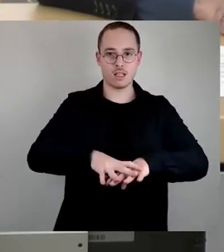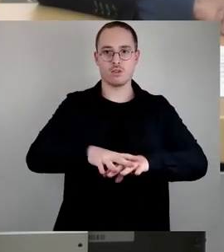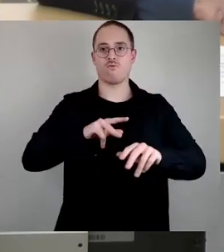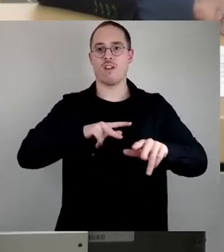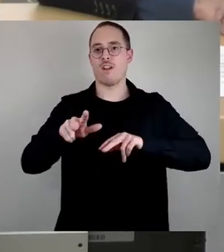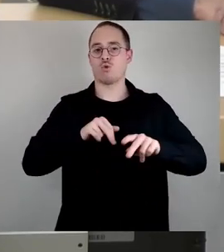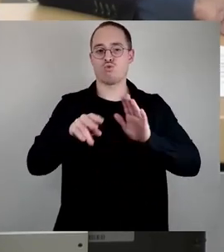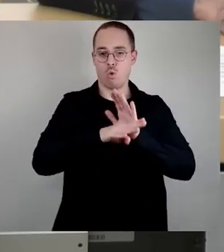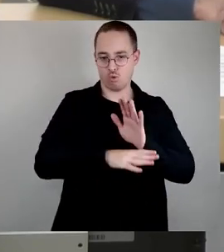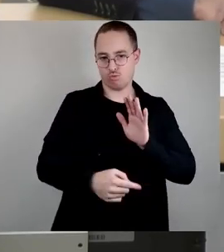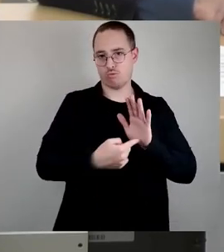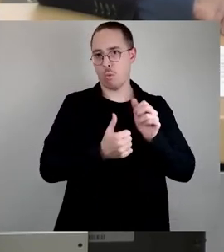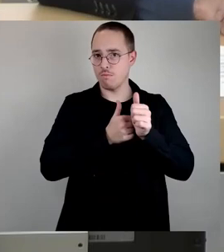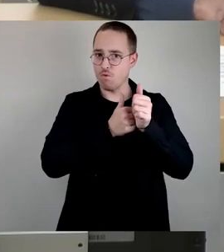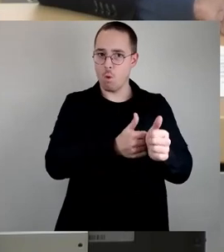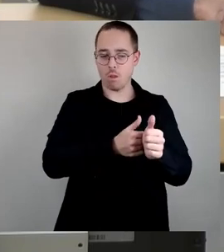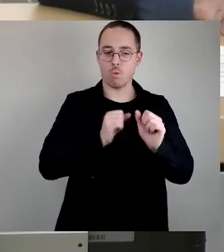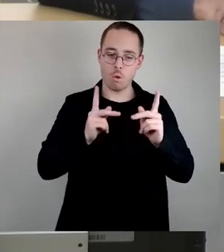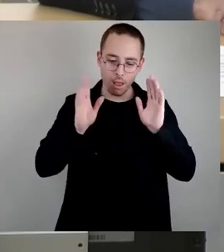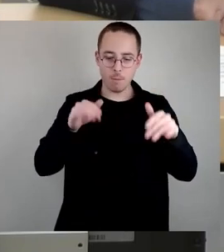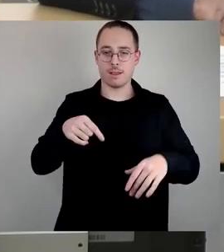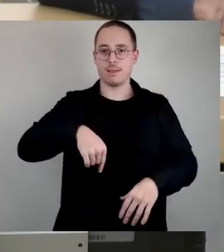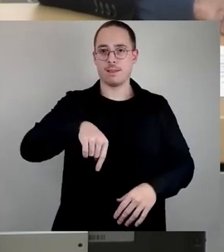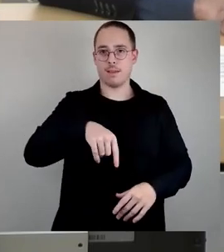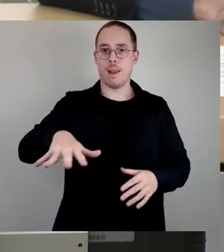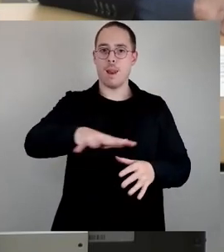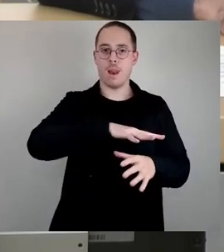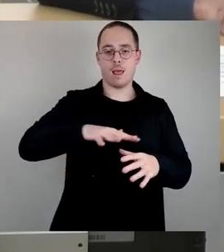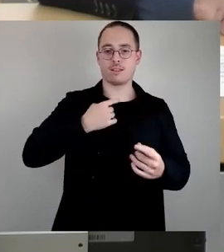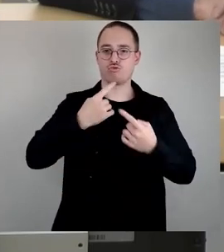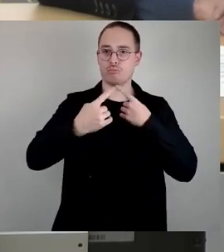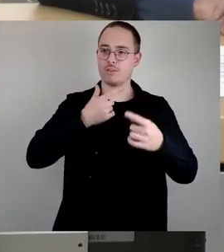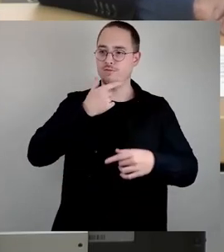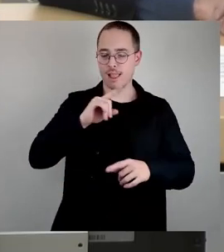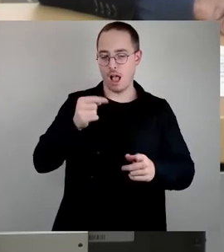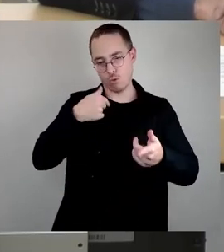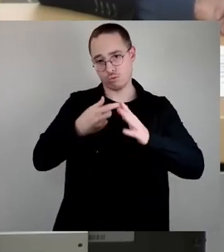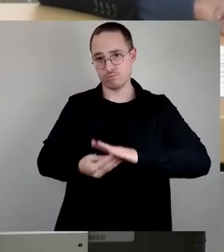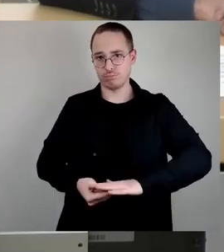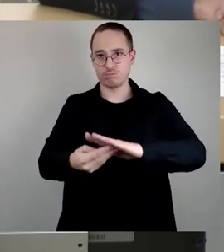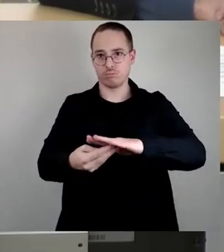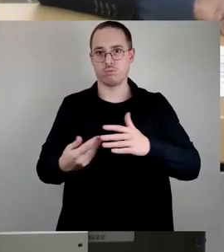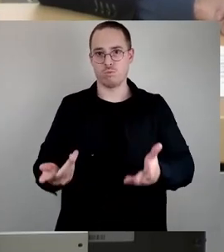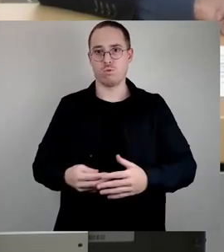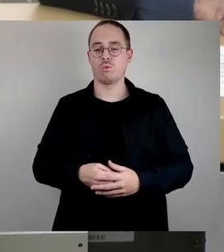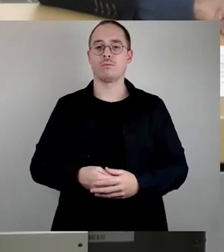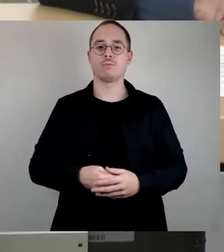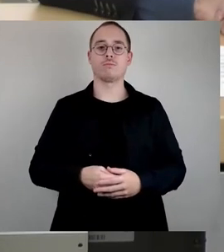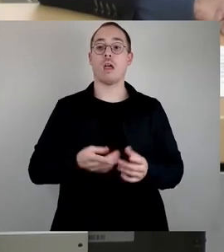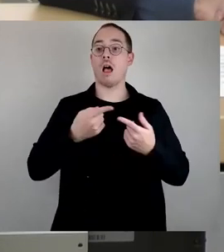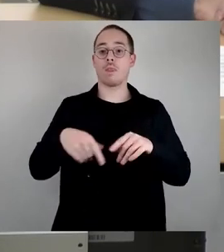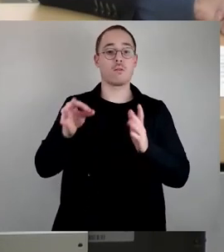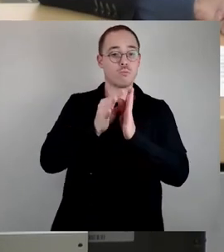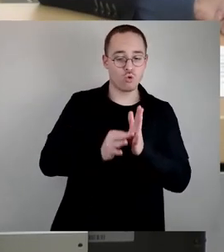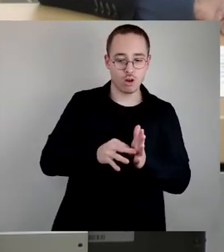Land zu führen, hat ausdrücklich auch unsere Unterstützung. Alle anderen Punkte werden von der Verwaltung der Stadt Dresden oder vom Land